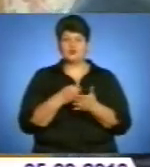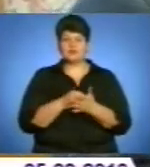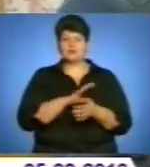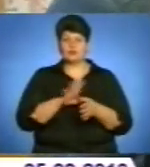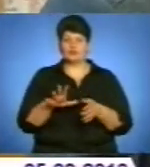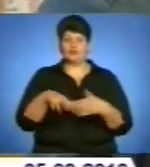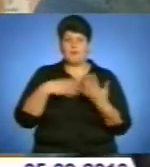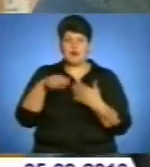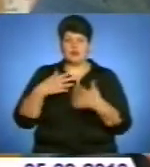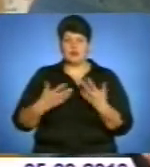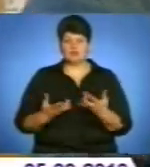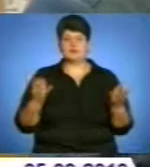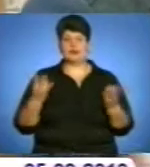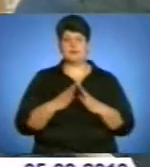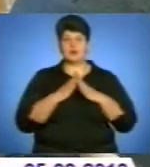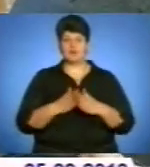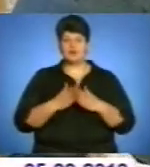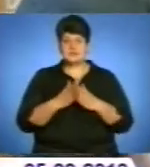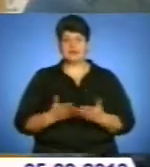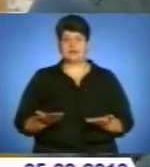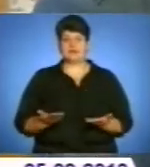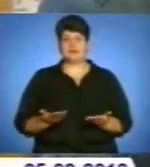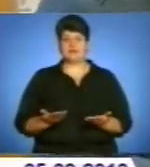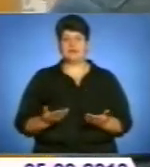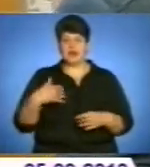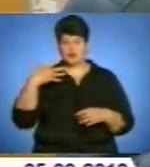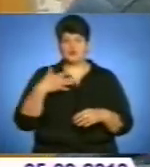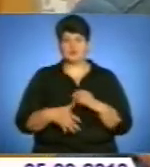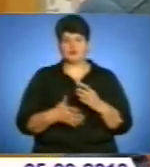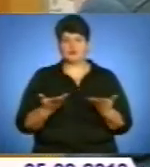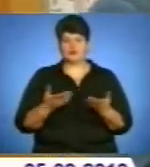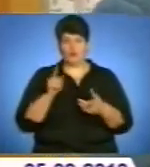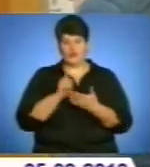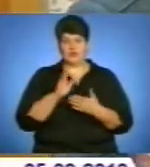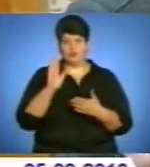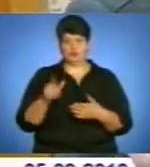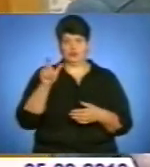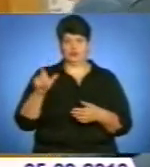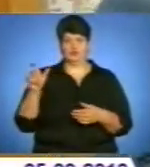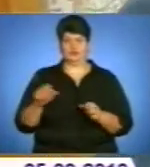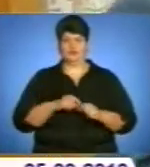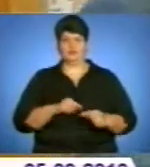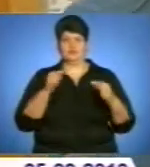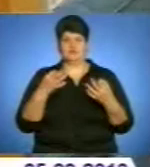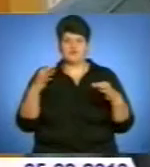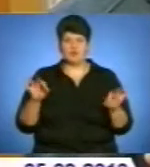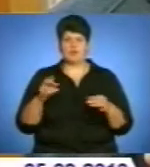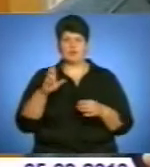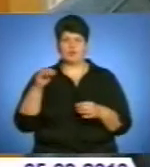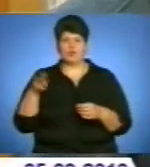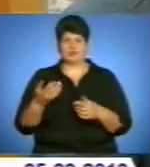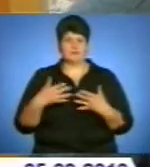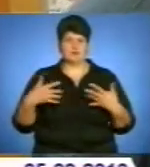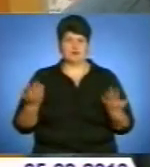Треба просити. Усили не можуть бути. Я знаю, що ці теж нормальні люди є з тих опозиційних партій. Чи «Свобода», чи «Б'ют», чи там які